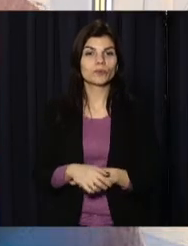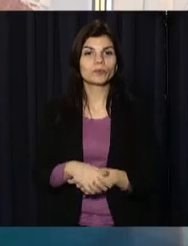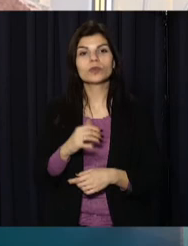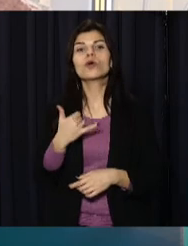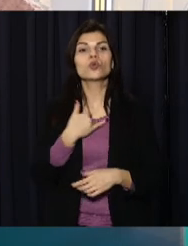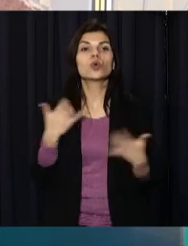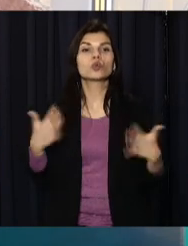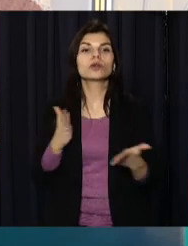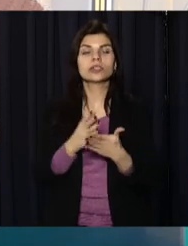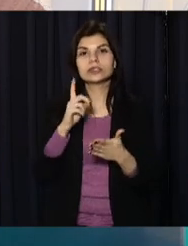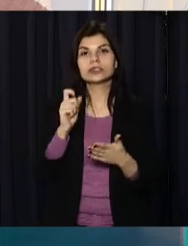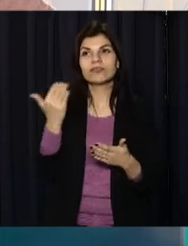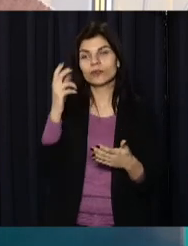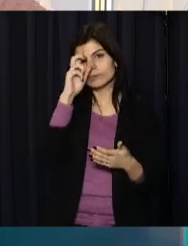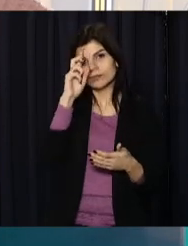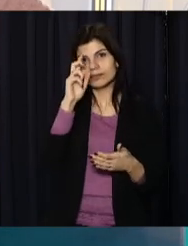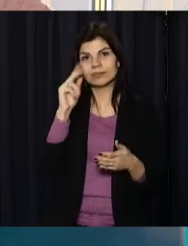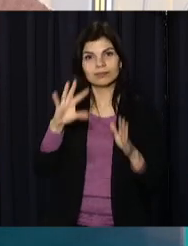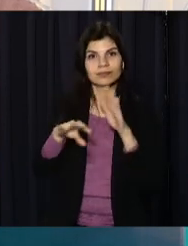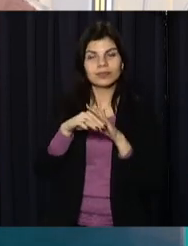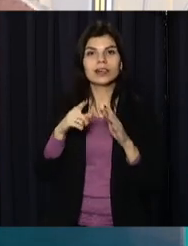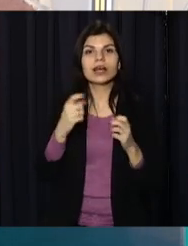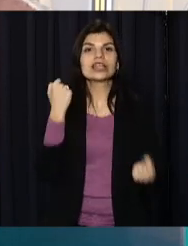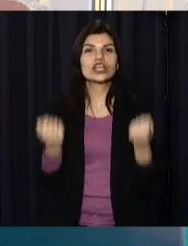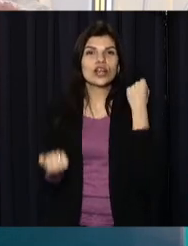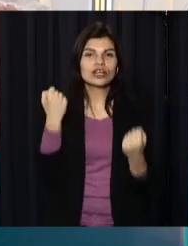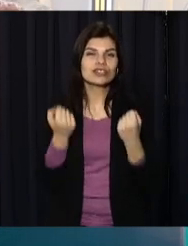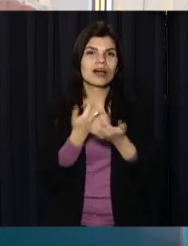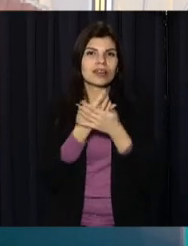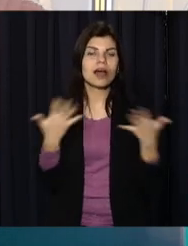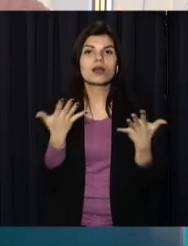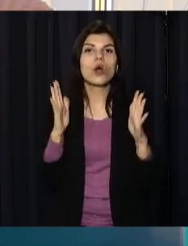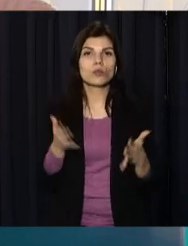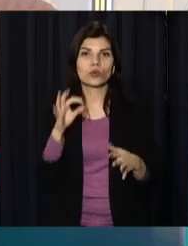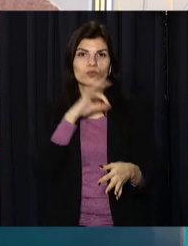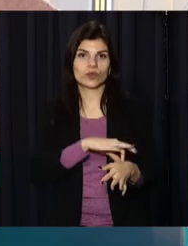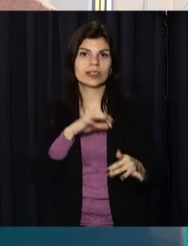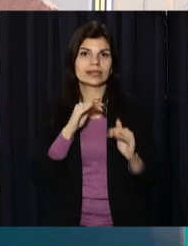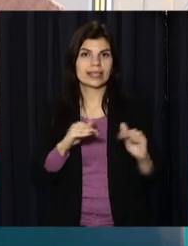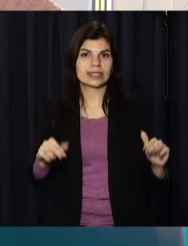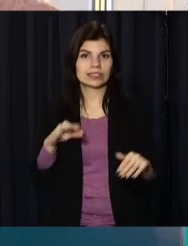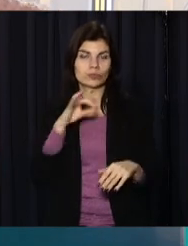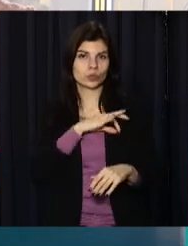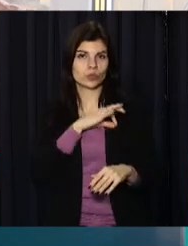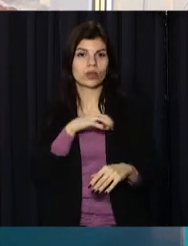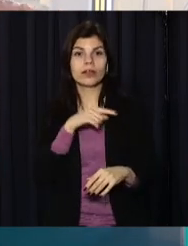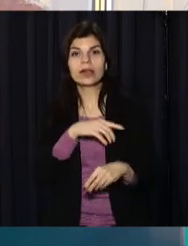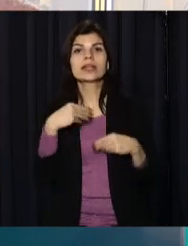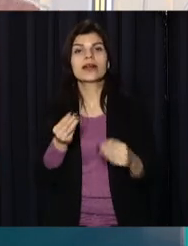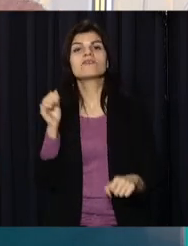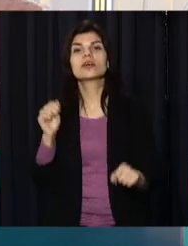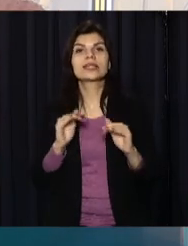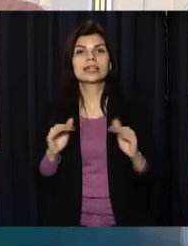закуплені за рахунок державної субвенції тренажери, які стануть в пригоді дітям. Вони дадуть їм